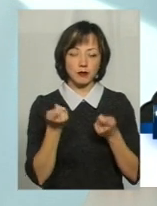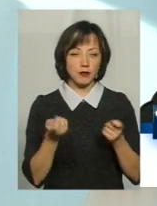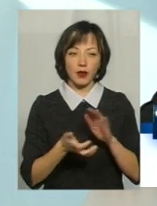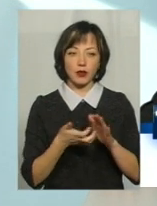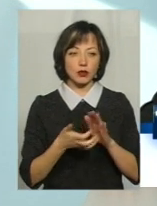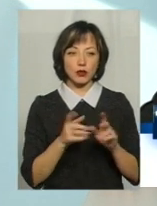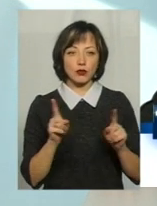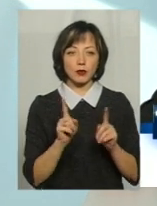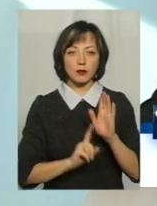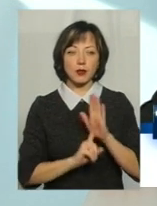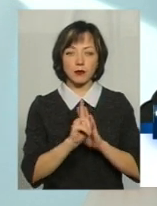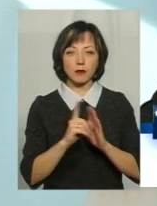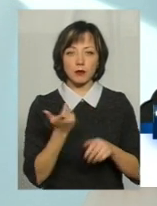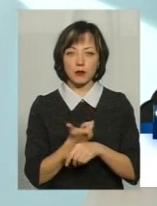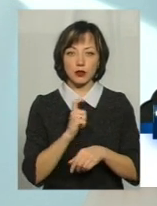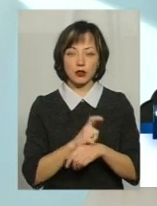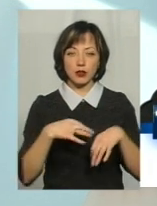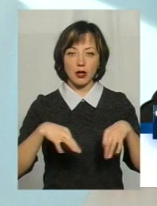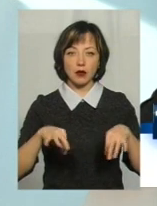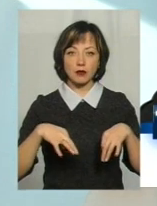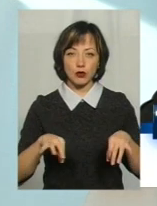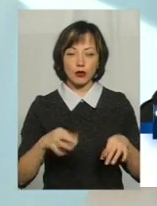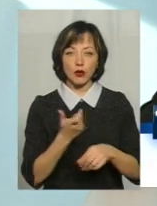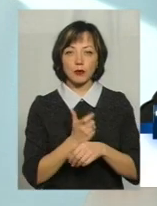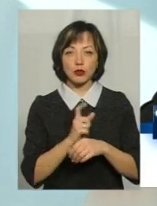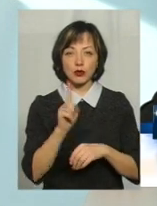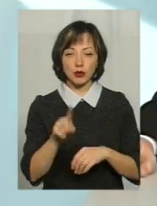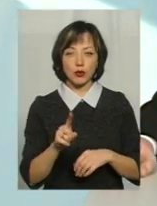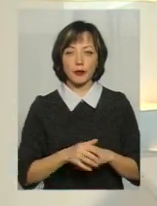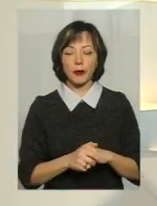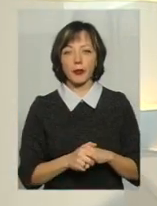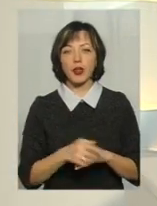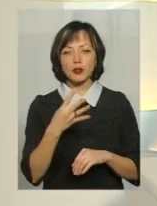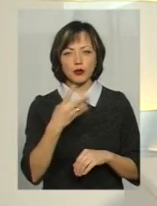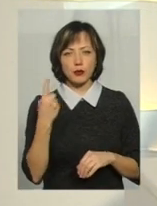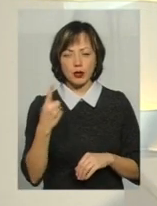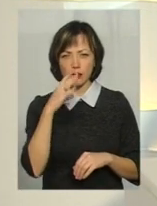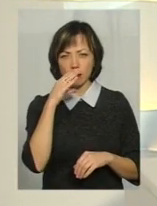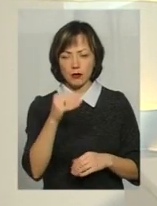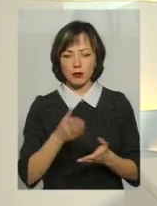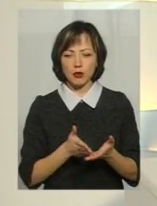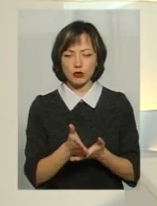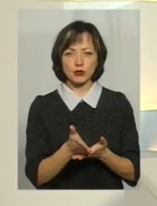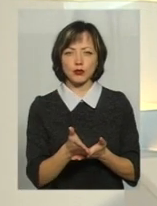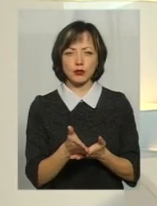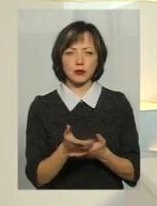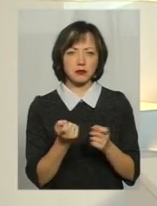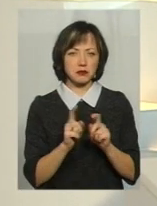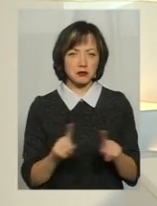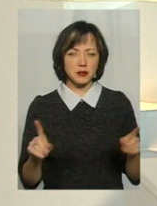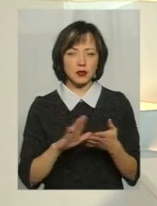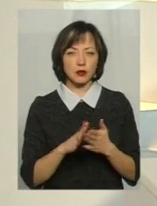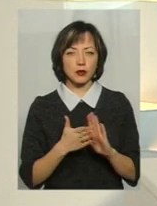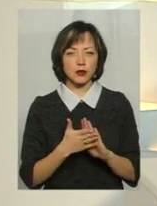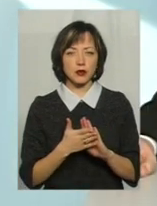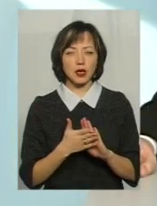недостатні для того, щоб там запускати більше транспорту, більше того, як є зараз. 41 маршрут, як на мене, дещо парадоксальна ситуація,